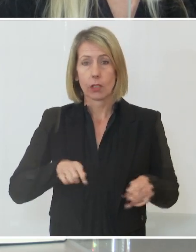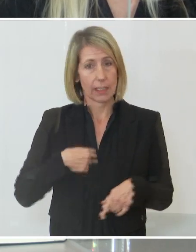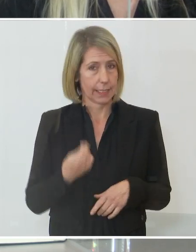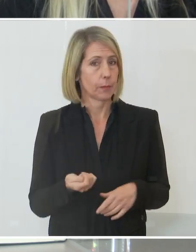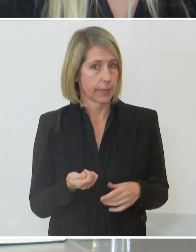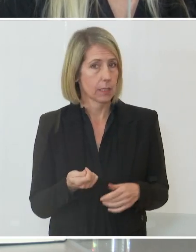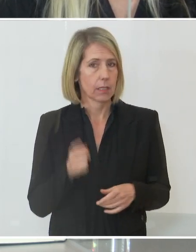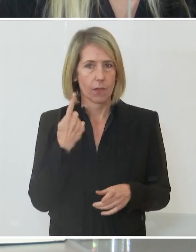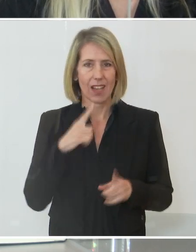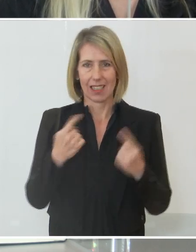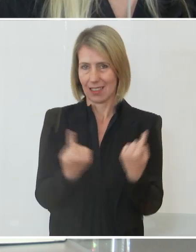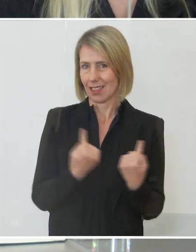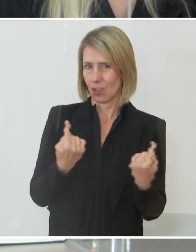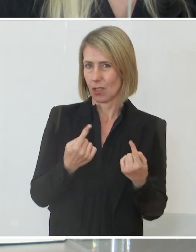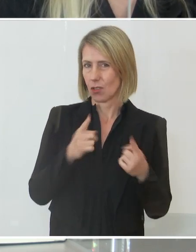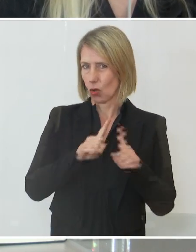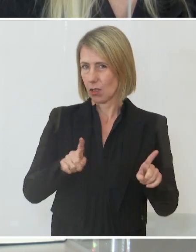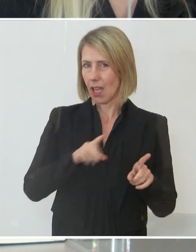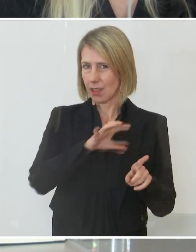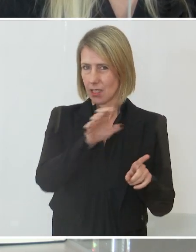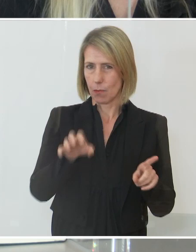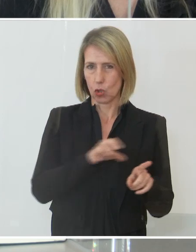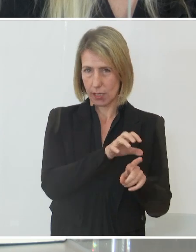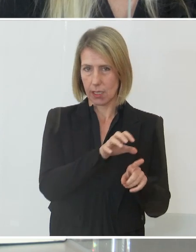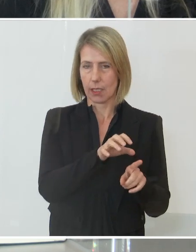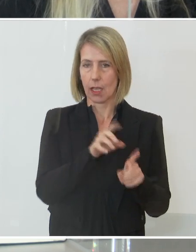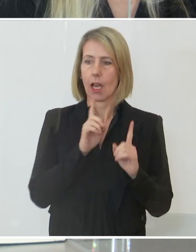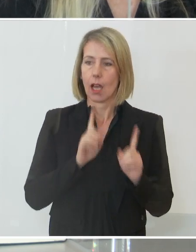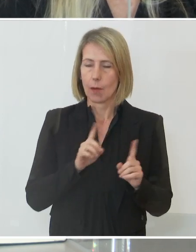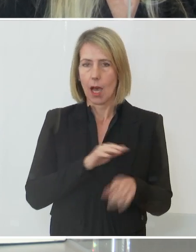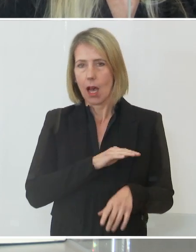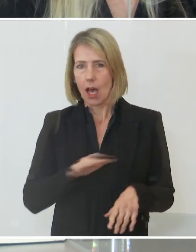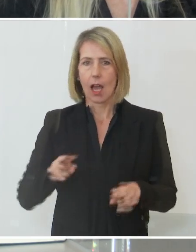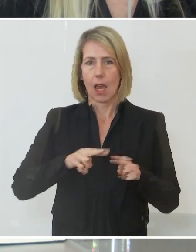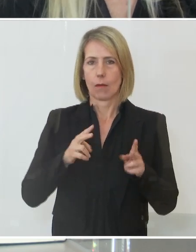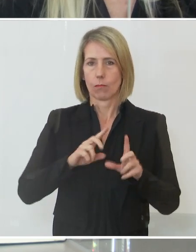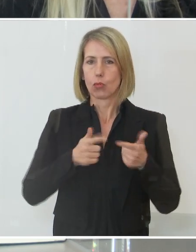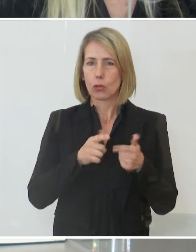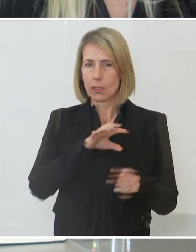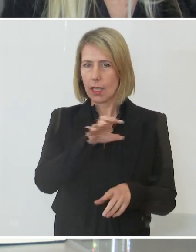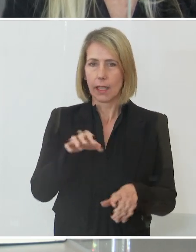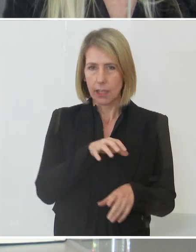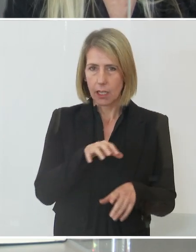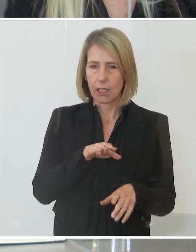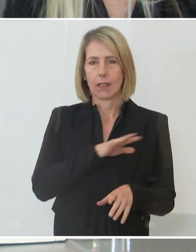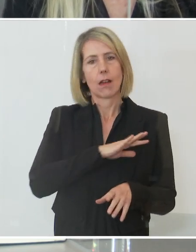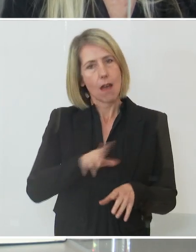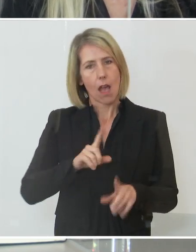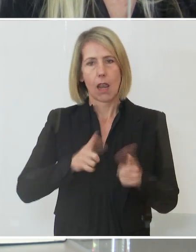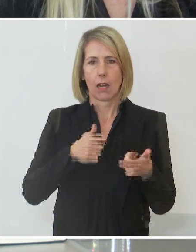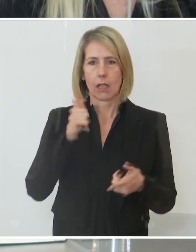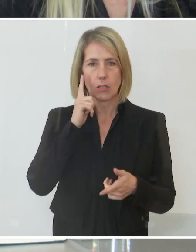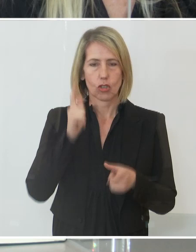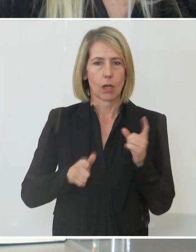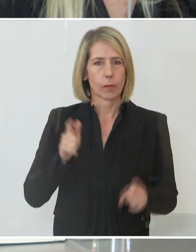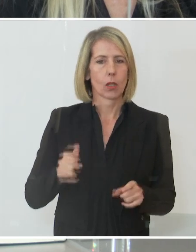liche Situationen gibt. Und prinzipiell sind alle Bundesländer, alle Landeshauptleute mit dieser Vorgangs